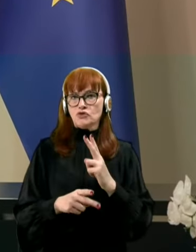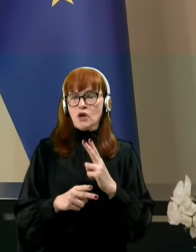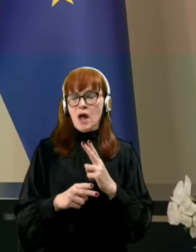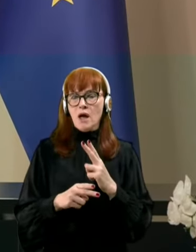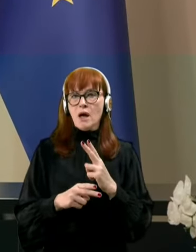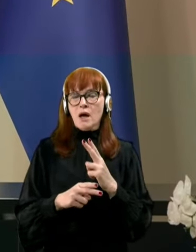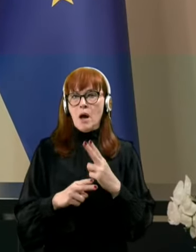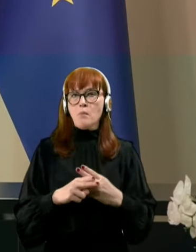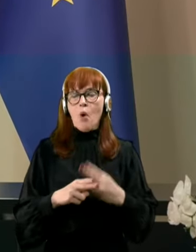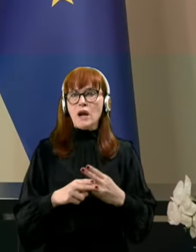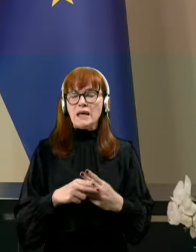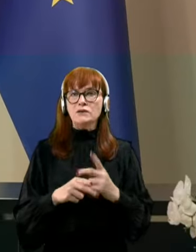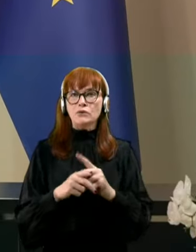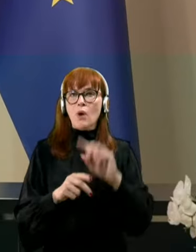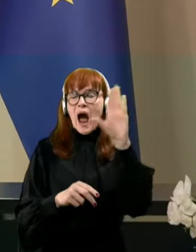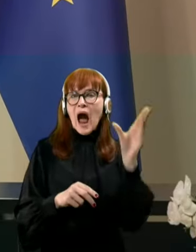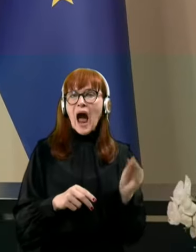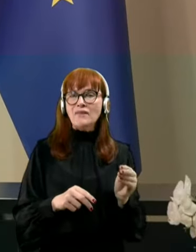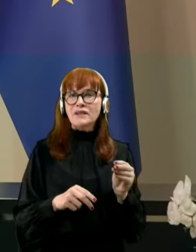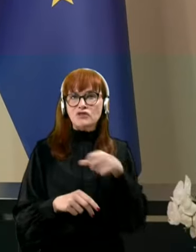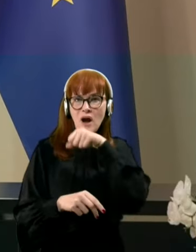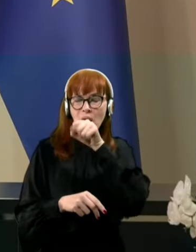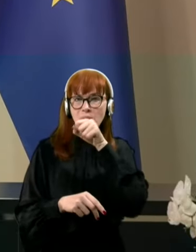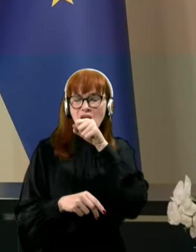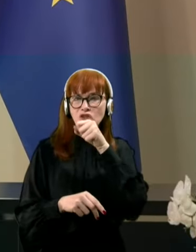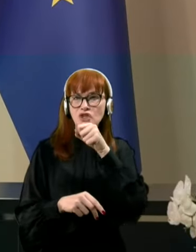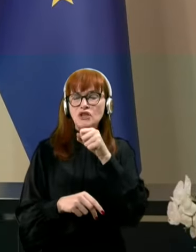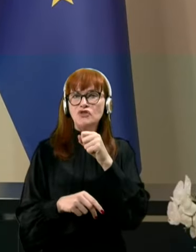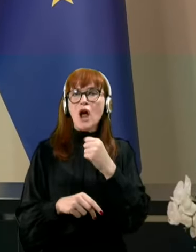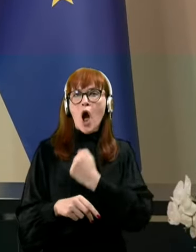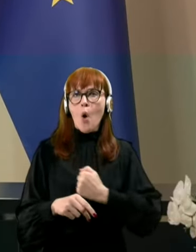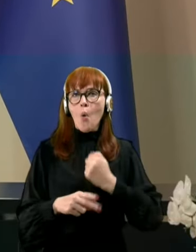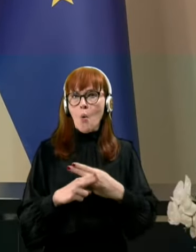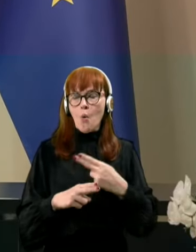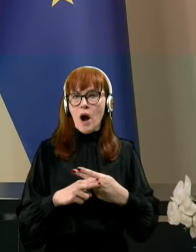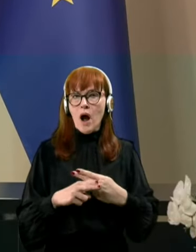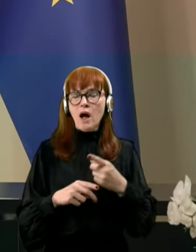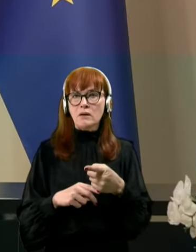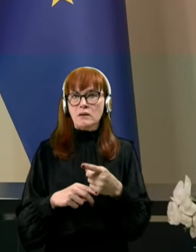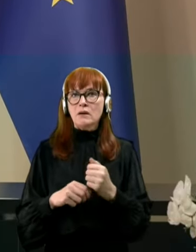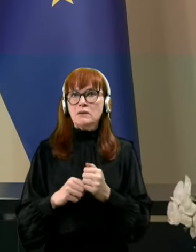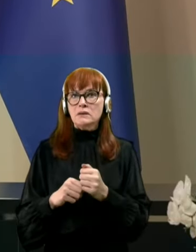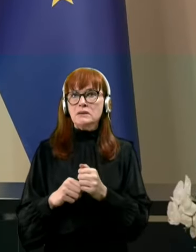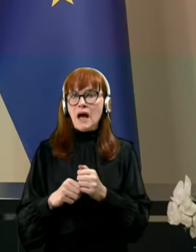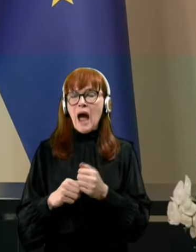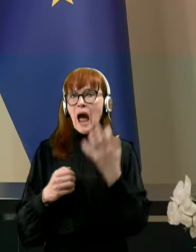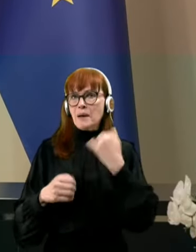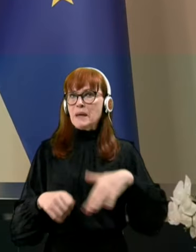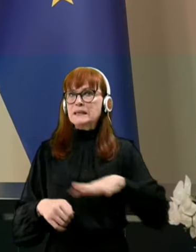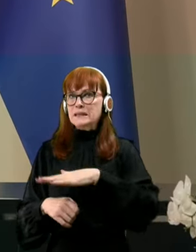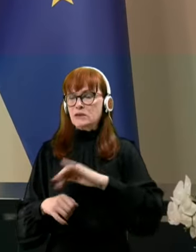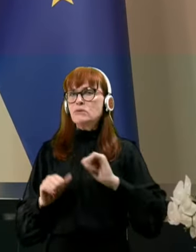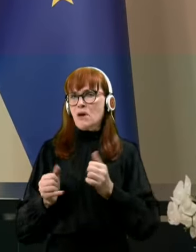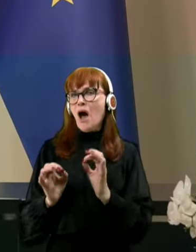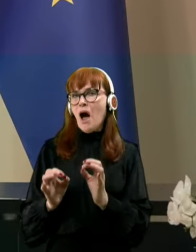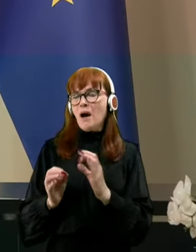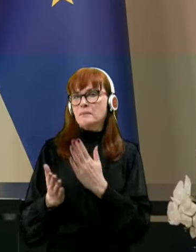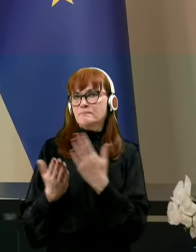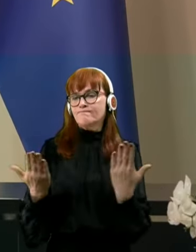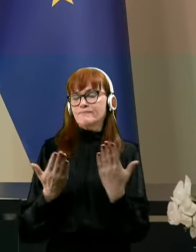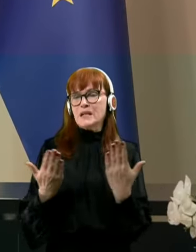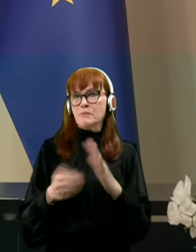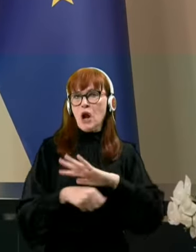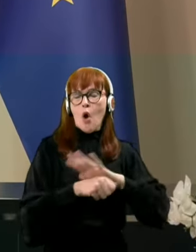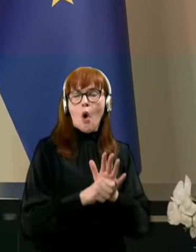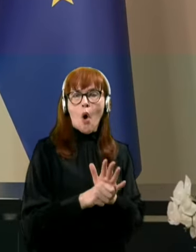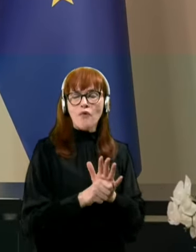afriška prašičja kuga, seveda ni primerljiva s COVID-om, je pa za kmetijski sektor, za prašičarejski sektor, pa zagotovo primerljiva s